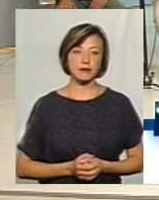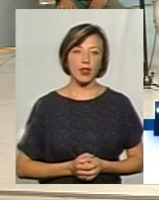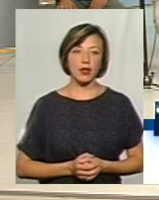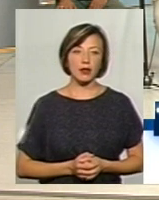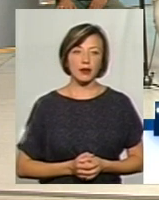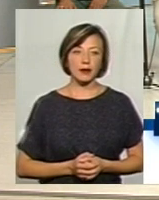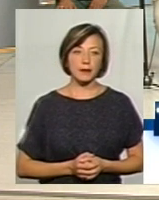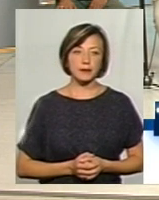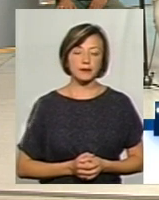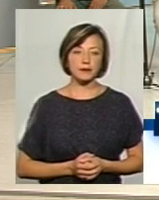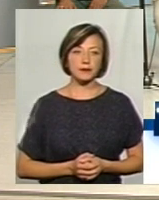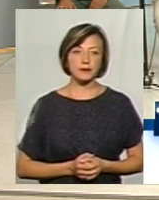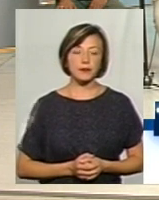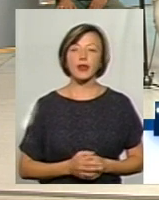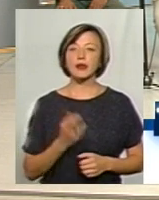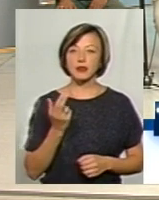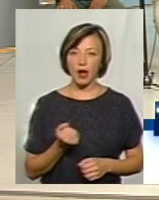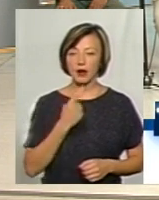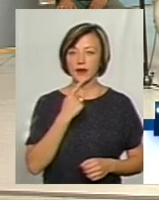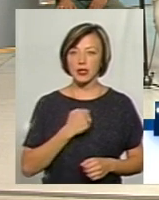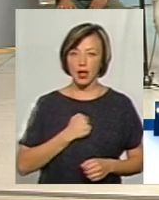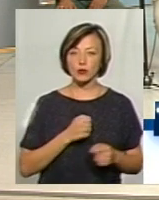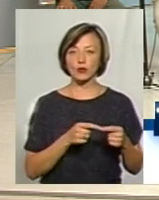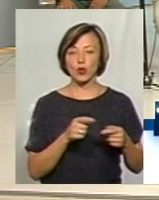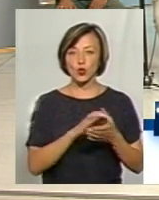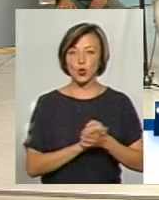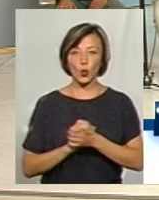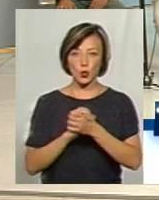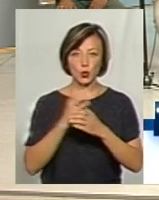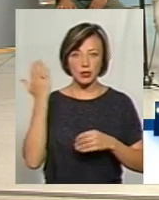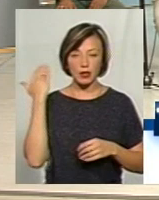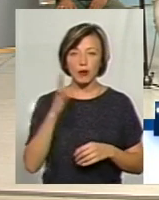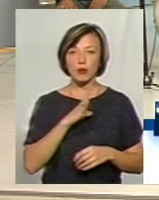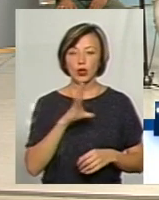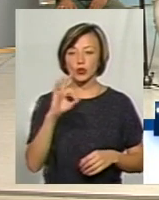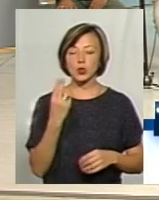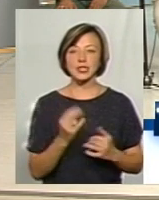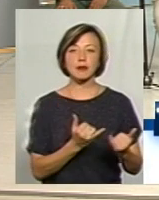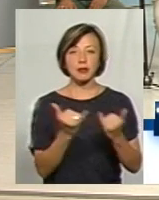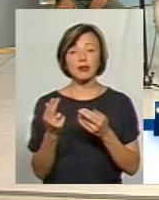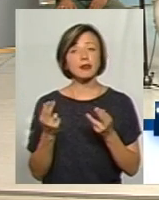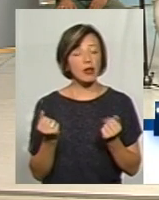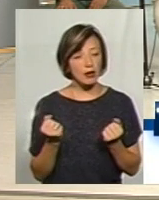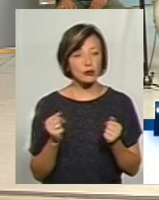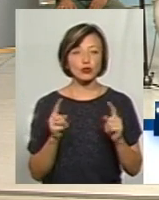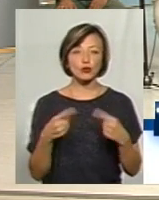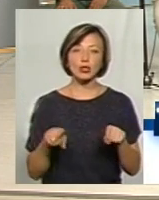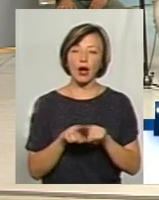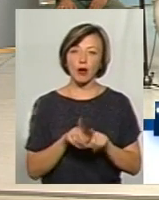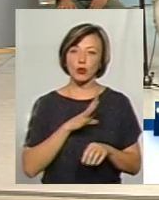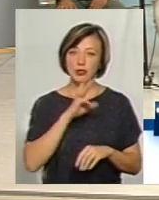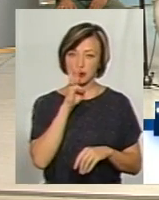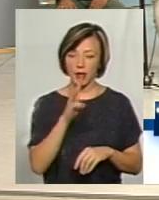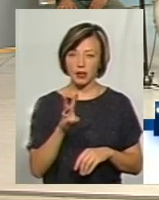То, значить, так, в Радянському Союзі, от колега говорила про те, що в Радянському Союзі було соціальне забезпечення, так, чому там була така